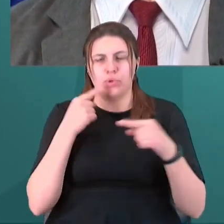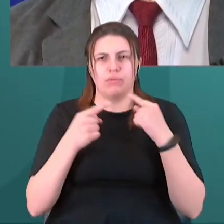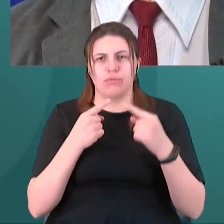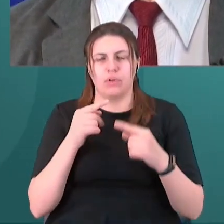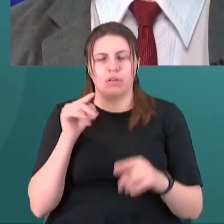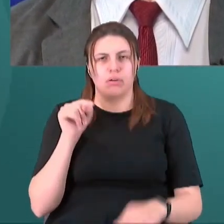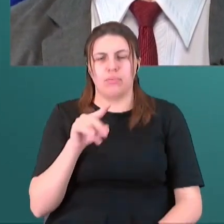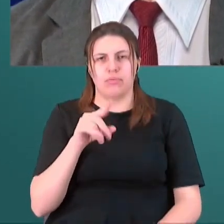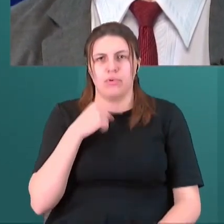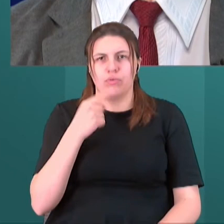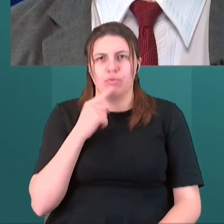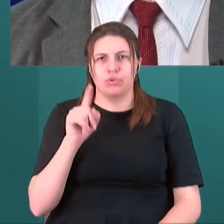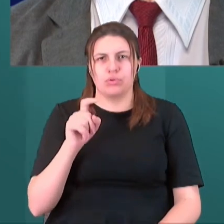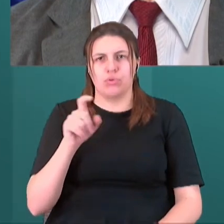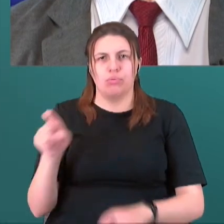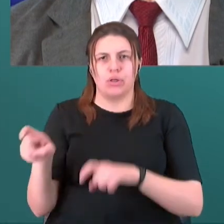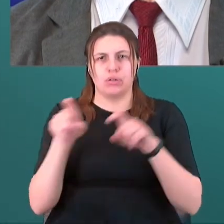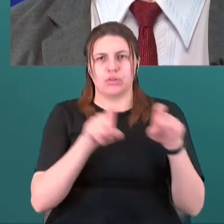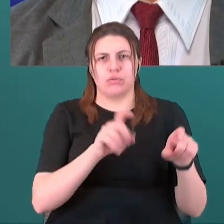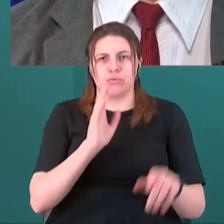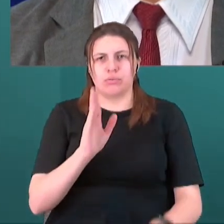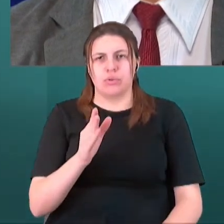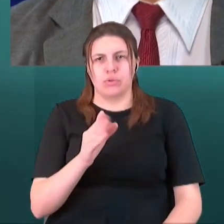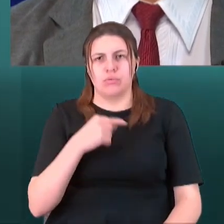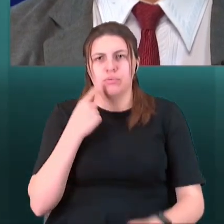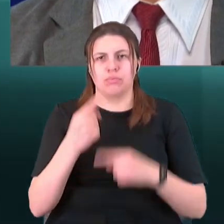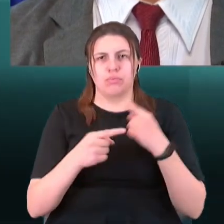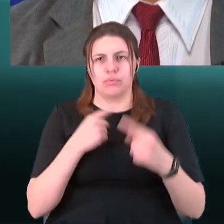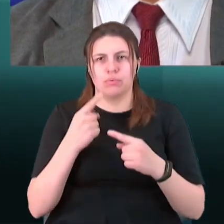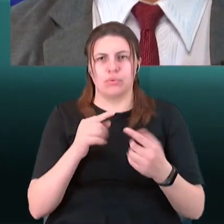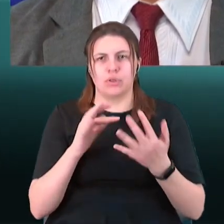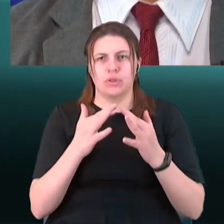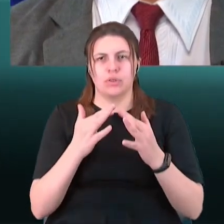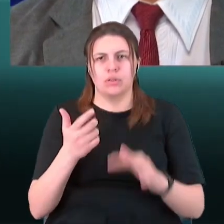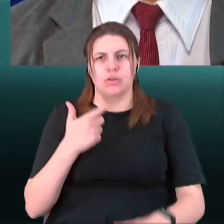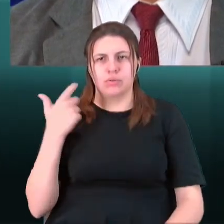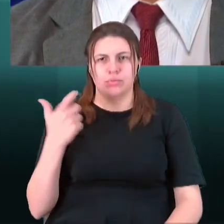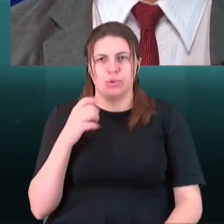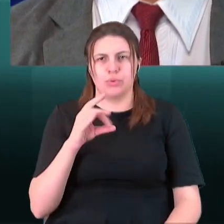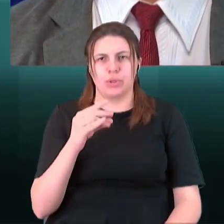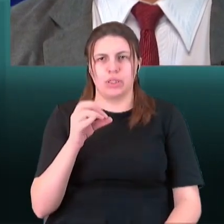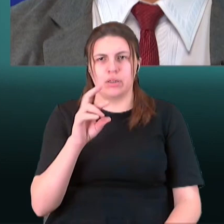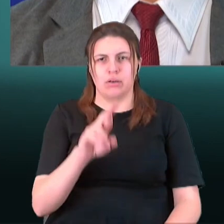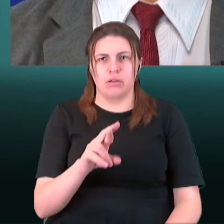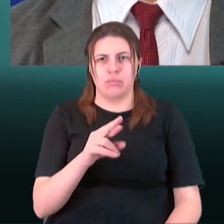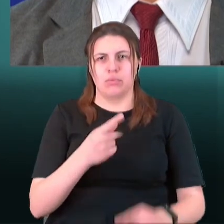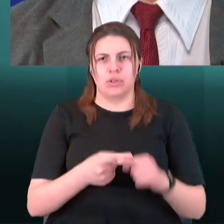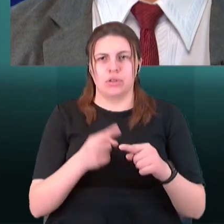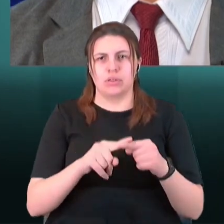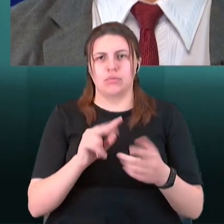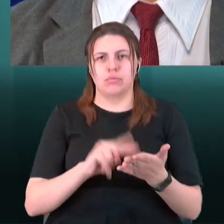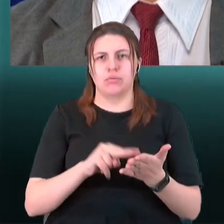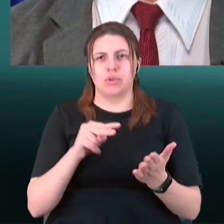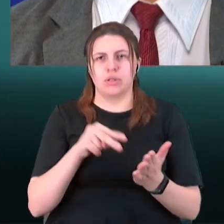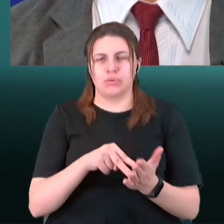переселювати. Я розумію, що мова йде про сільськогосподарські угідня, по яких планується проходження тої чи іншої